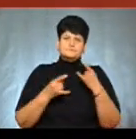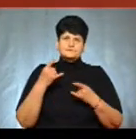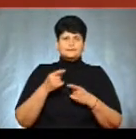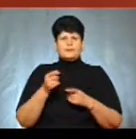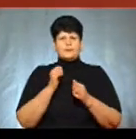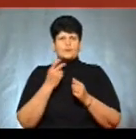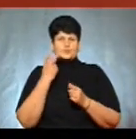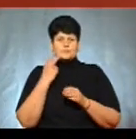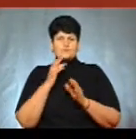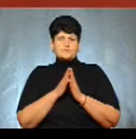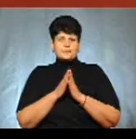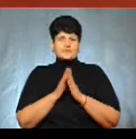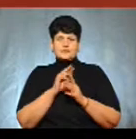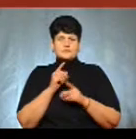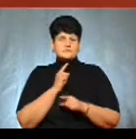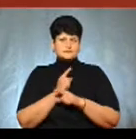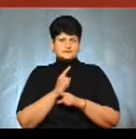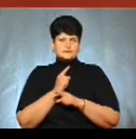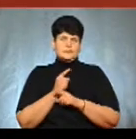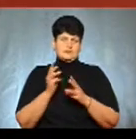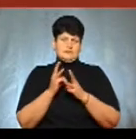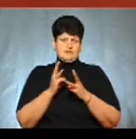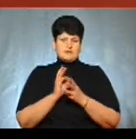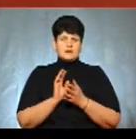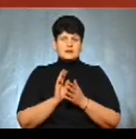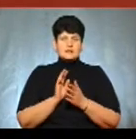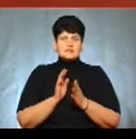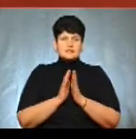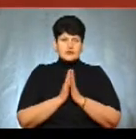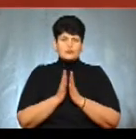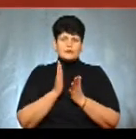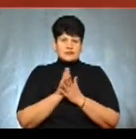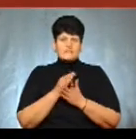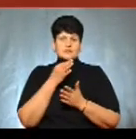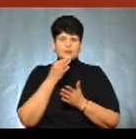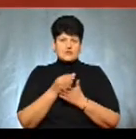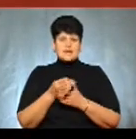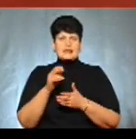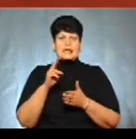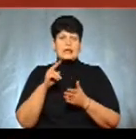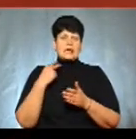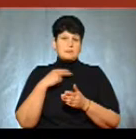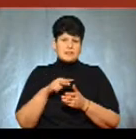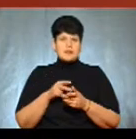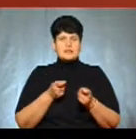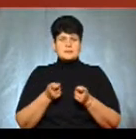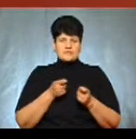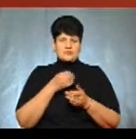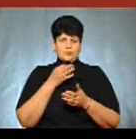лунають заклики про заборону спалювання трави. Існує адміністративна і кримінальна відповідальність за такі дії.